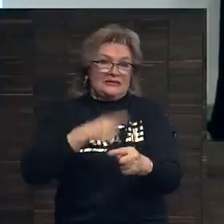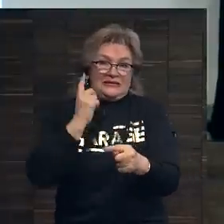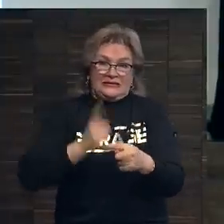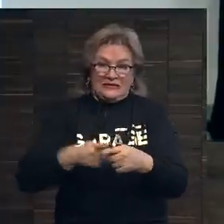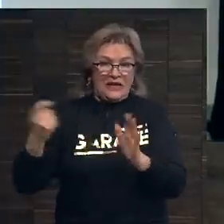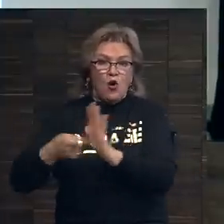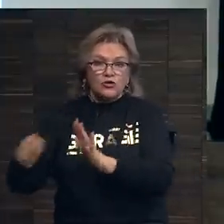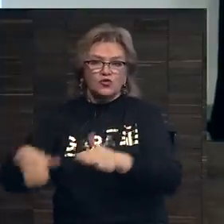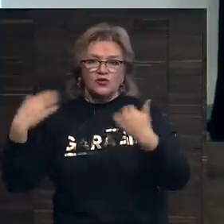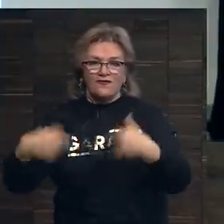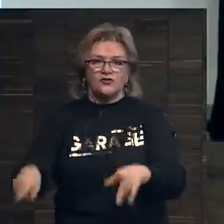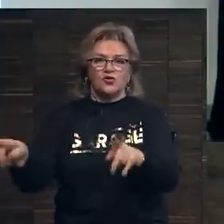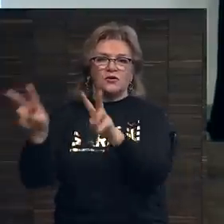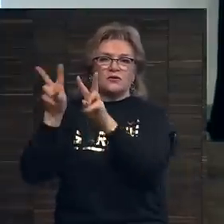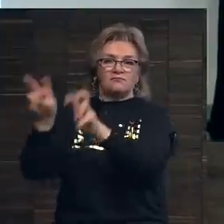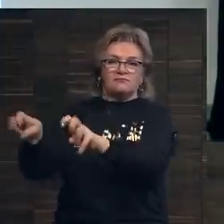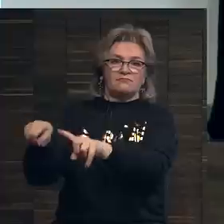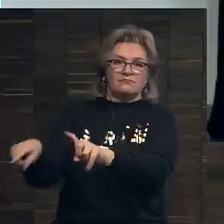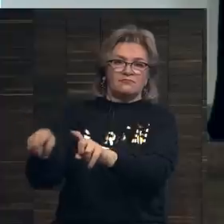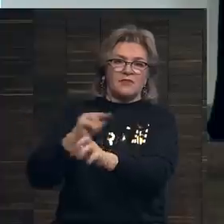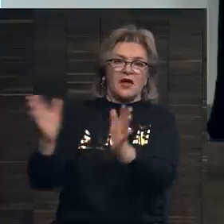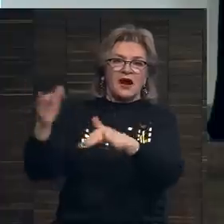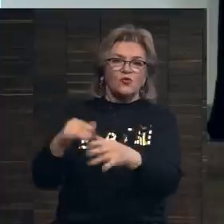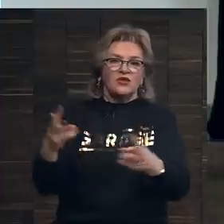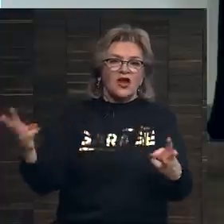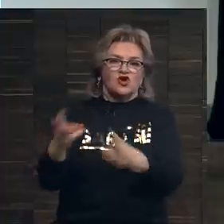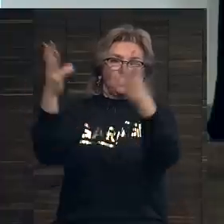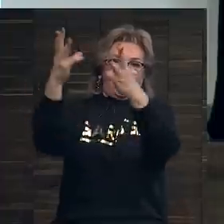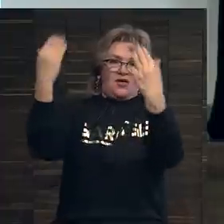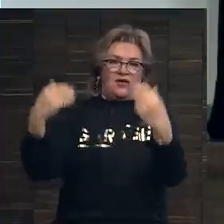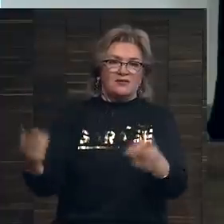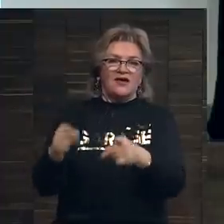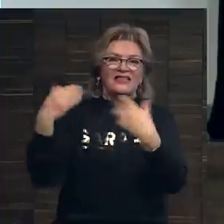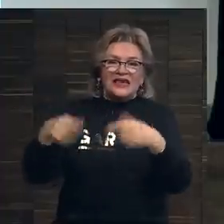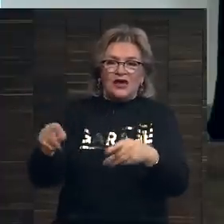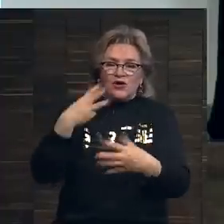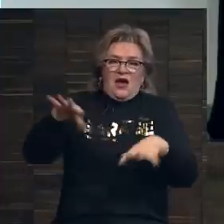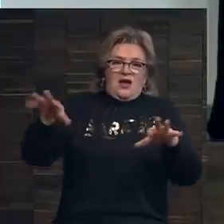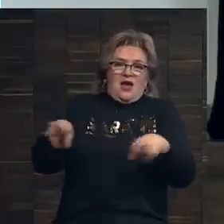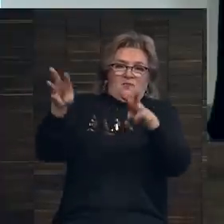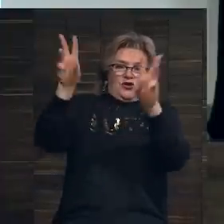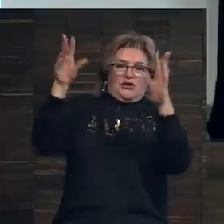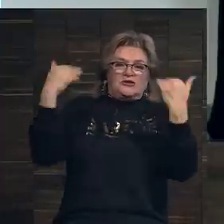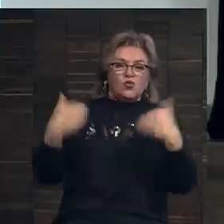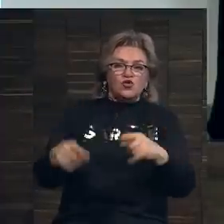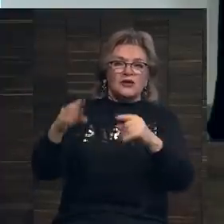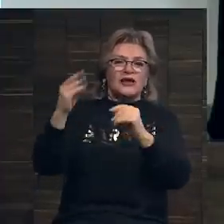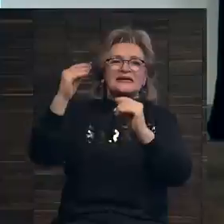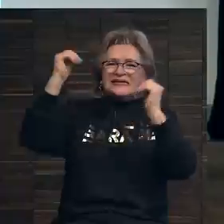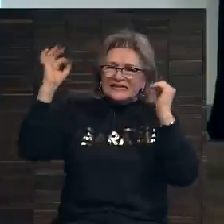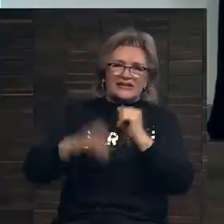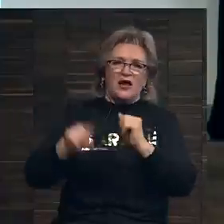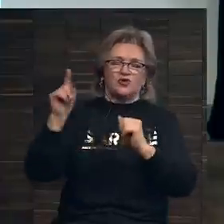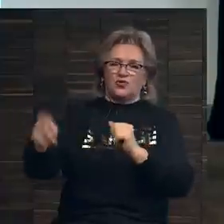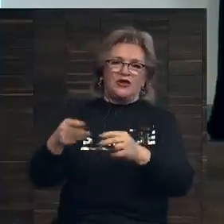с аукциона, ее называют жженой, обжегшейся, на ней обожглись, и сразу снижается, так